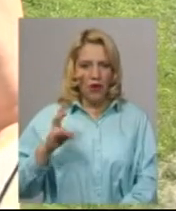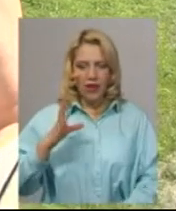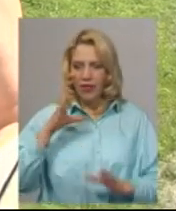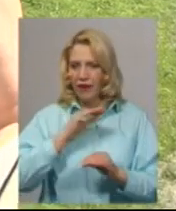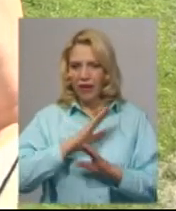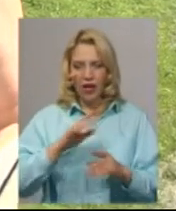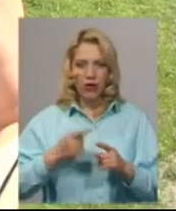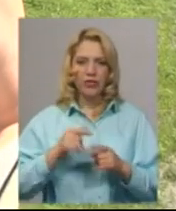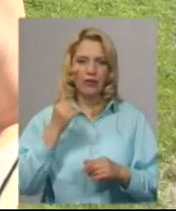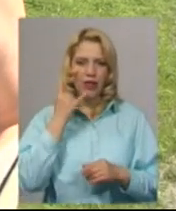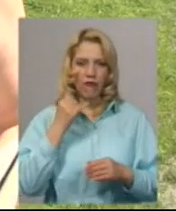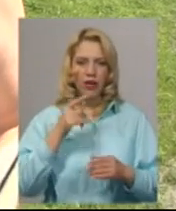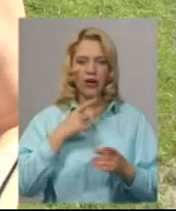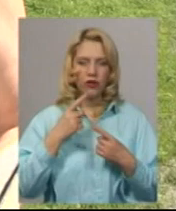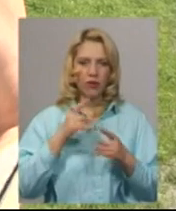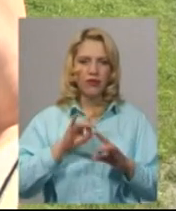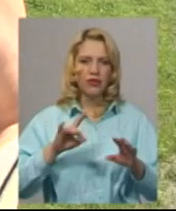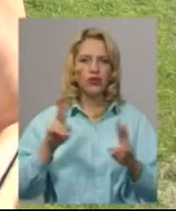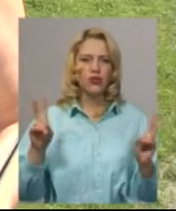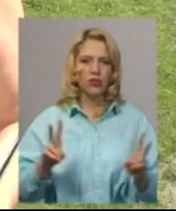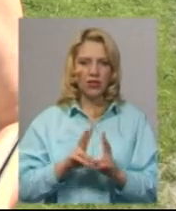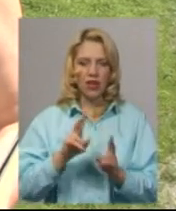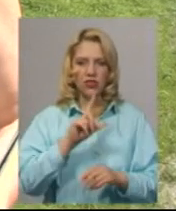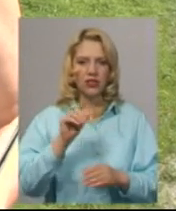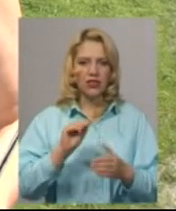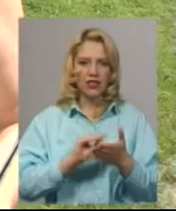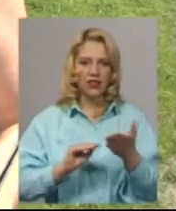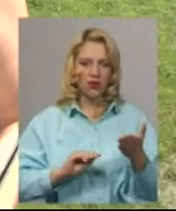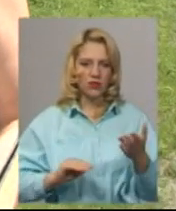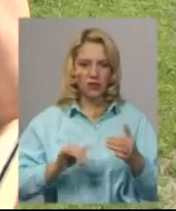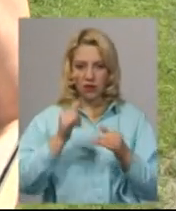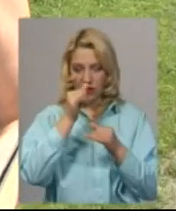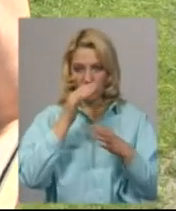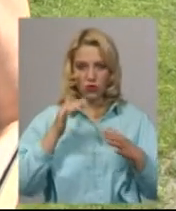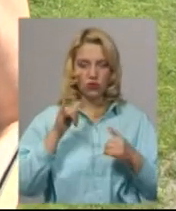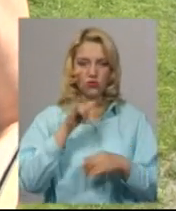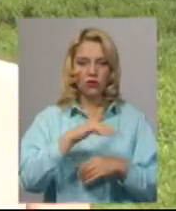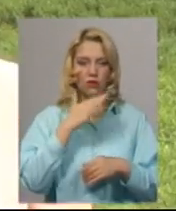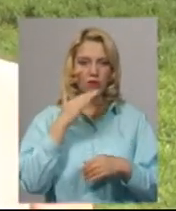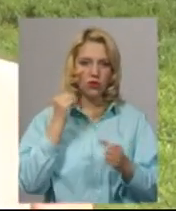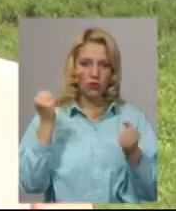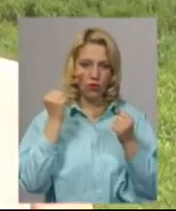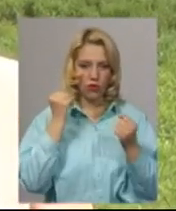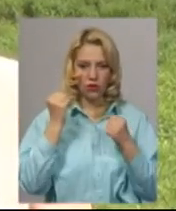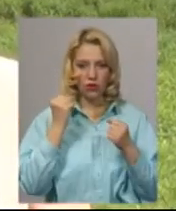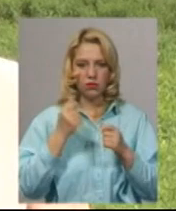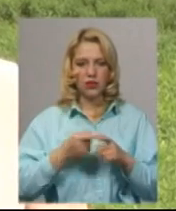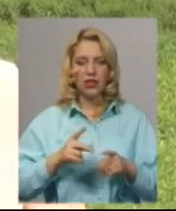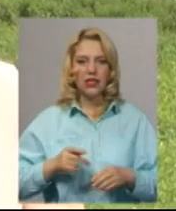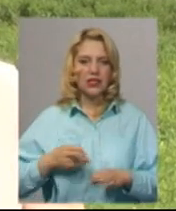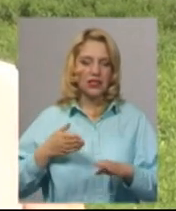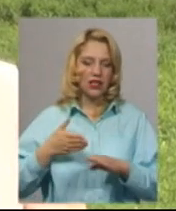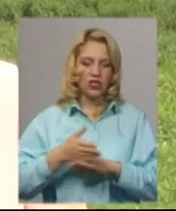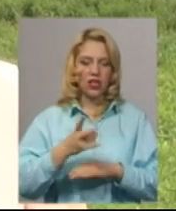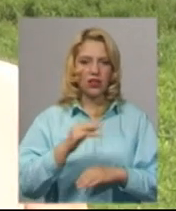Олицький в телефонній розмові сказав, що зустрічатися із пресою він зараз не може, у нього багато клопотів. Заїжджати на території